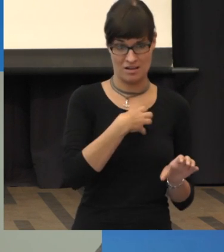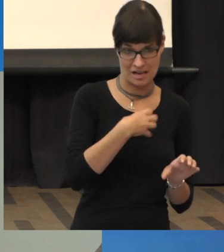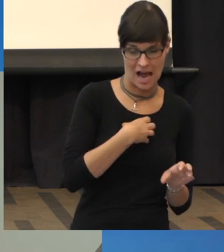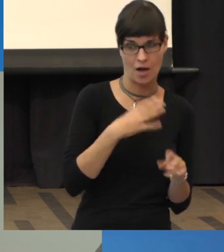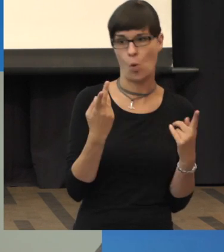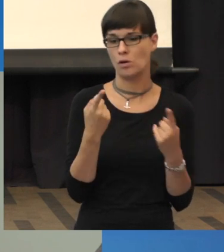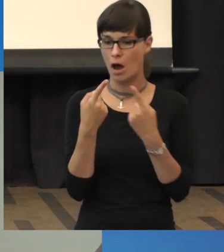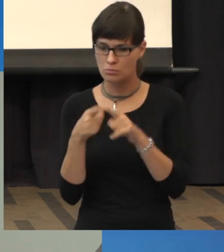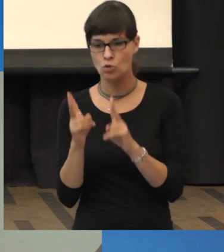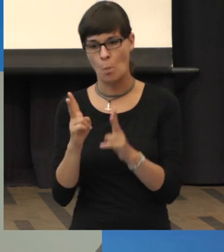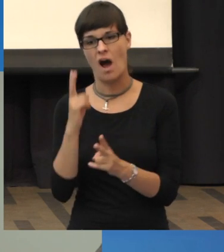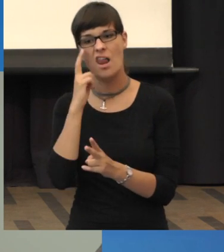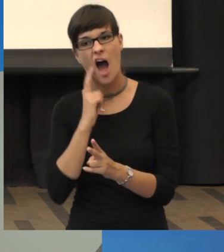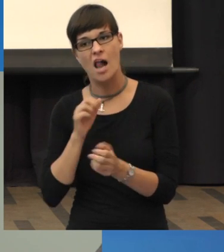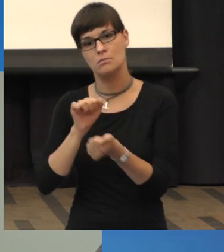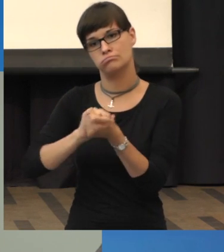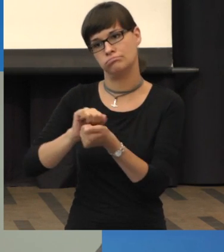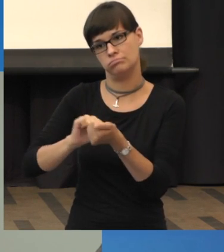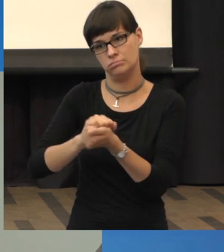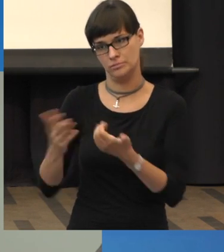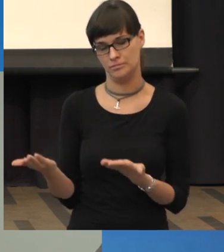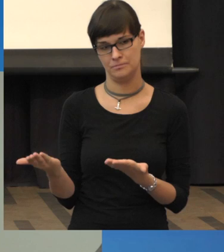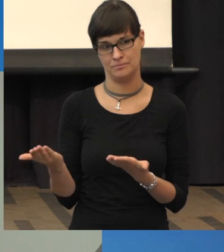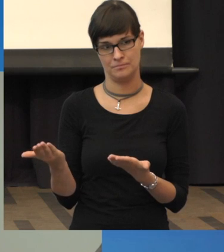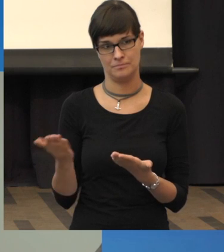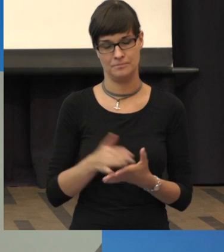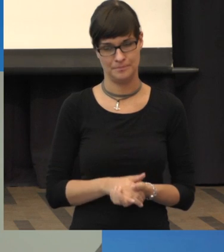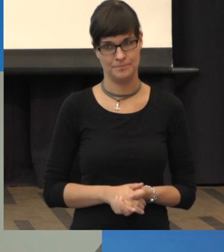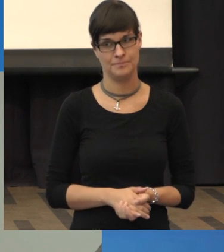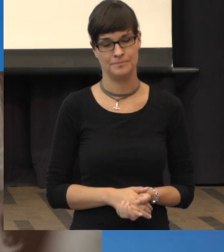aber anders, die sind kleiner, die sind nicht wie bei der Makuladegeneration.